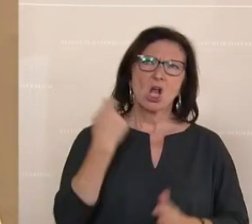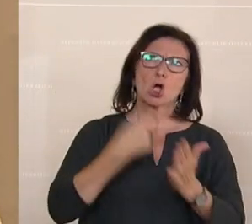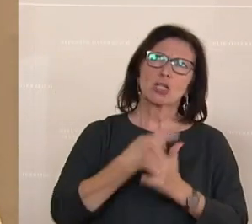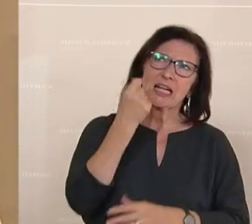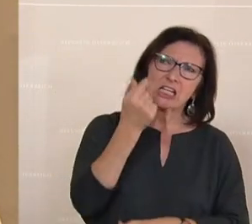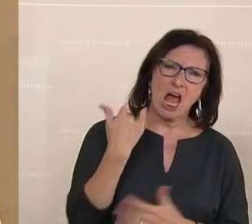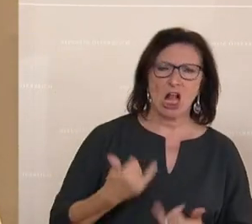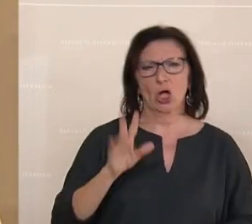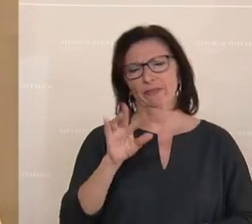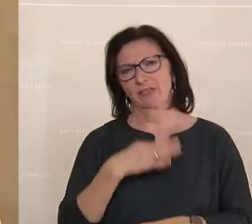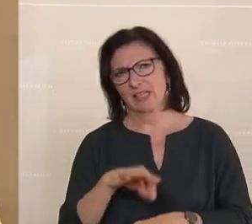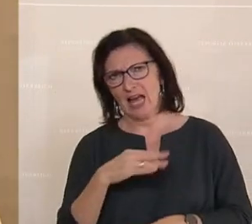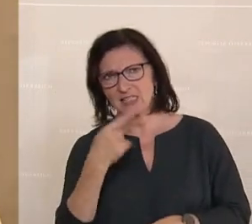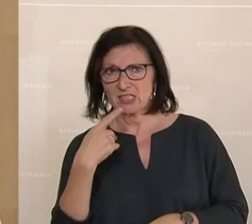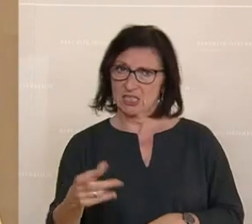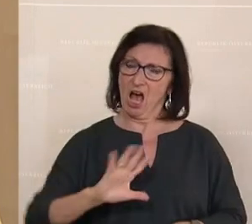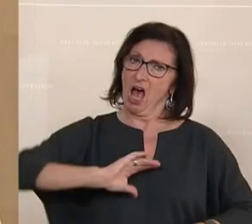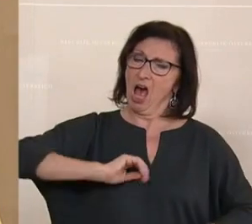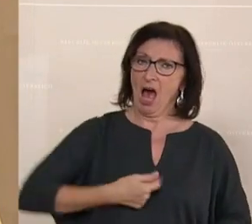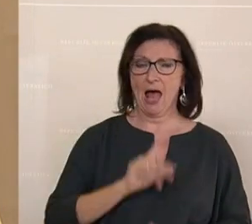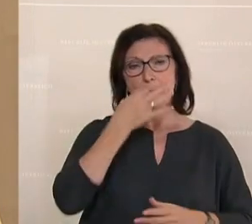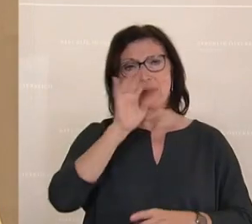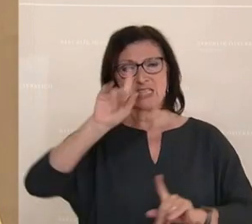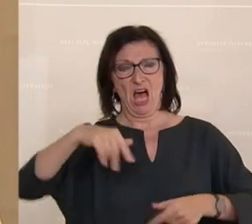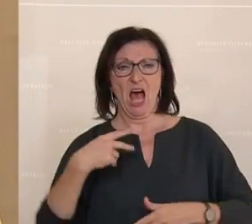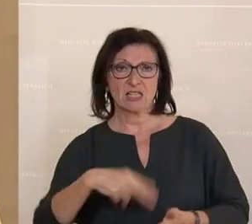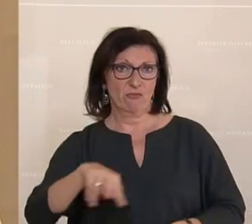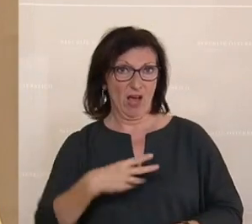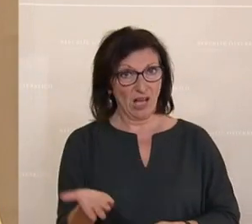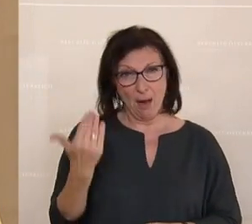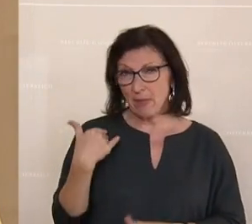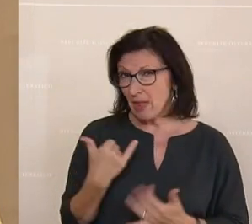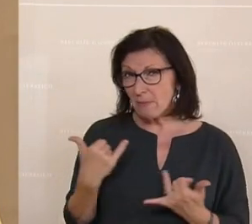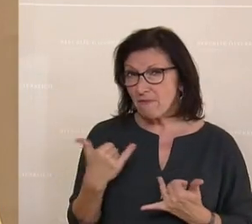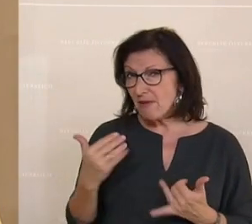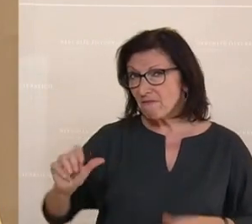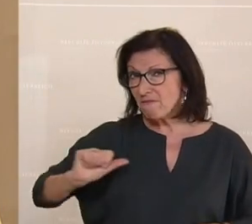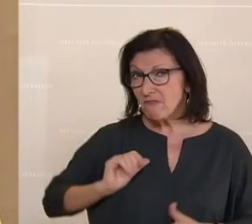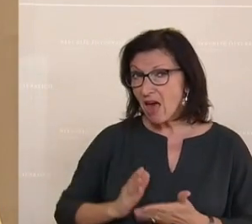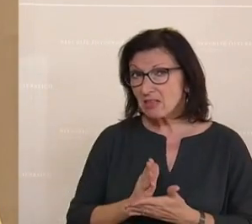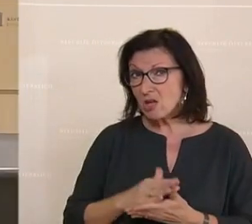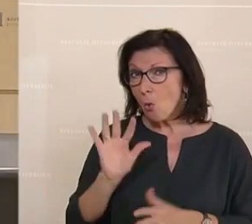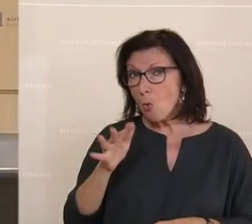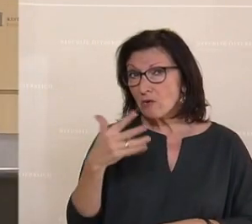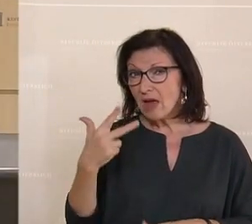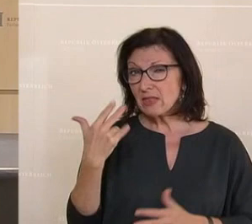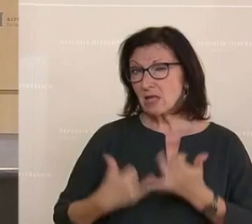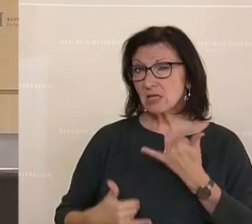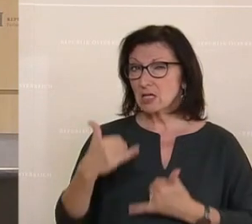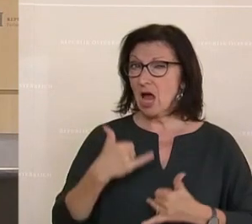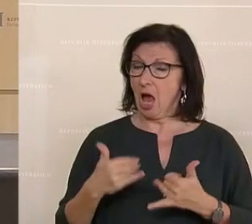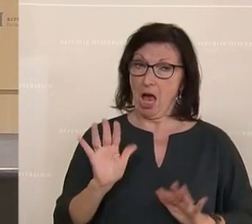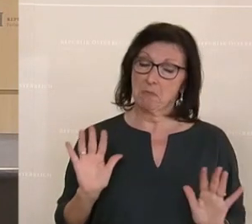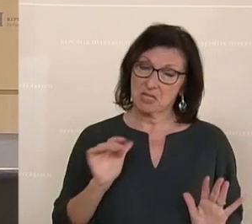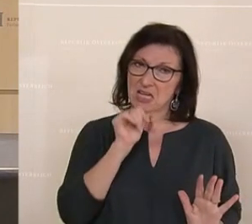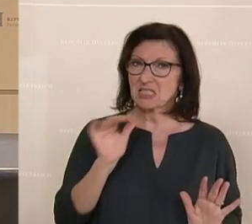Vizekanzler. Haltung statt Feigheit. Nur eine Frage. Wie war das damals gleich mit dem Wehrdienst vor ungefähr 30 Jahren, wenn ich so unhöflich sein